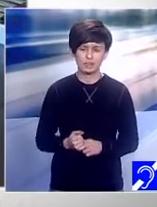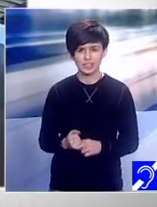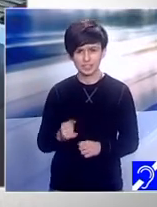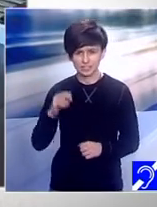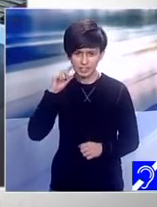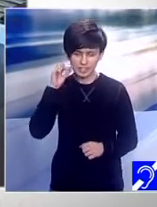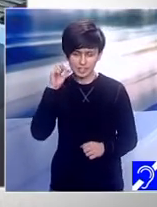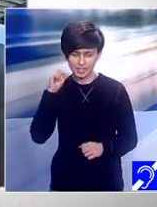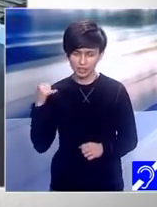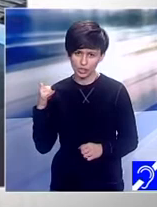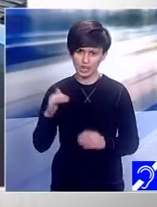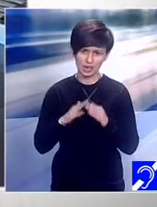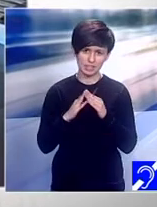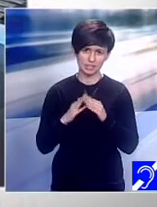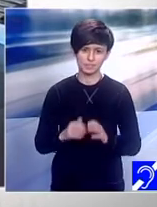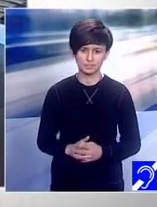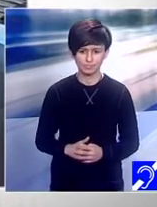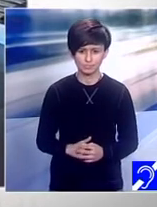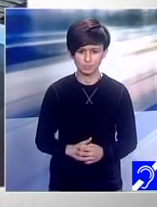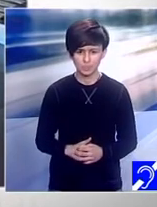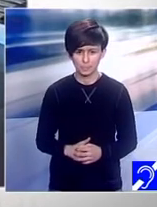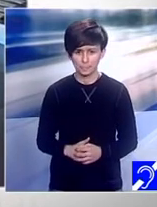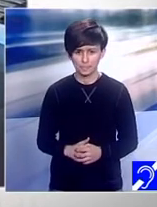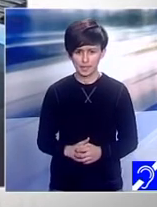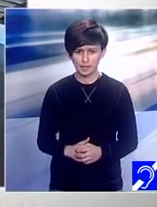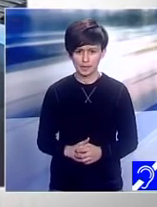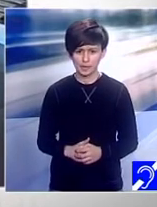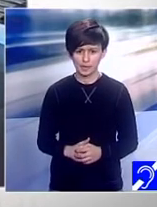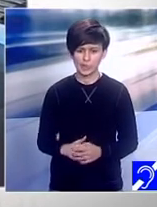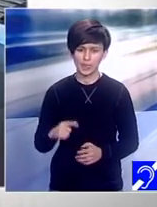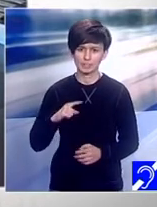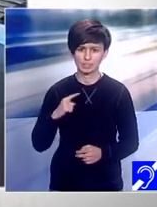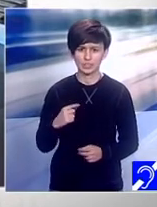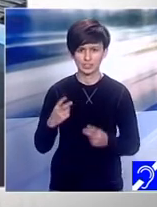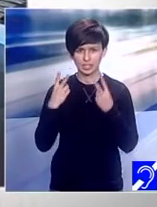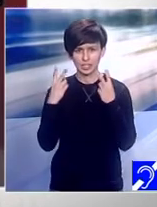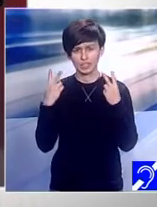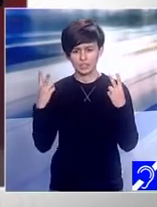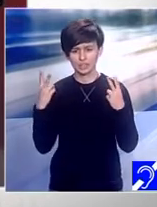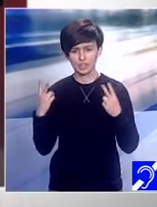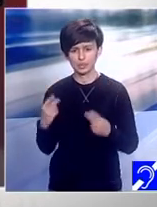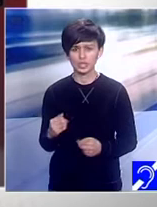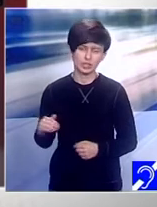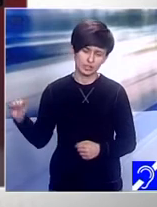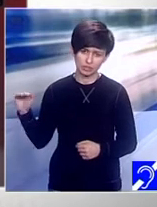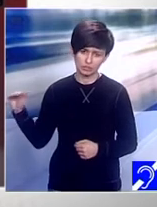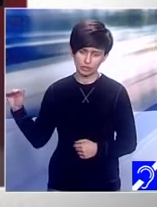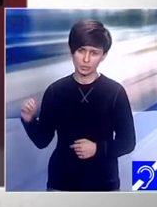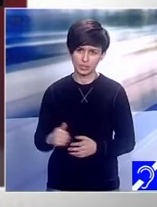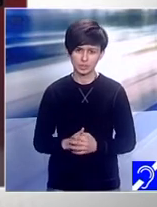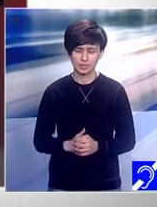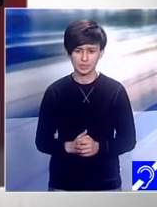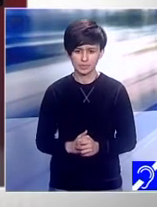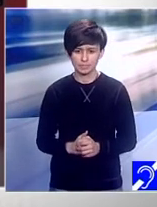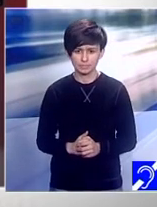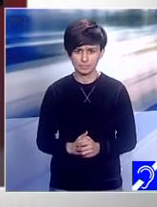Asta e, nu sunt nici prima, nici ultima, dar cel mai important e copiii, știți? Unde merg ei acum?